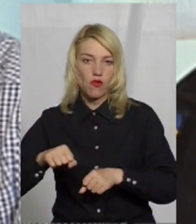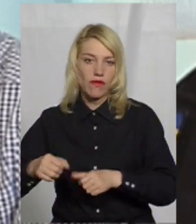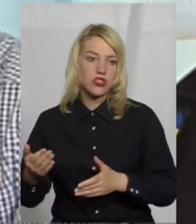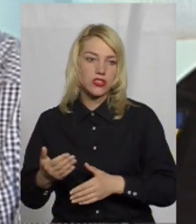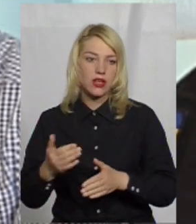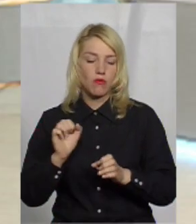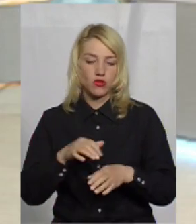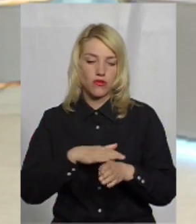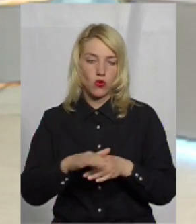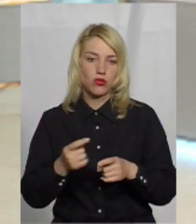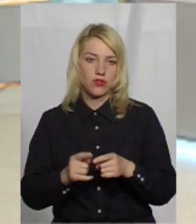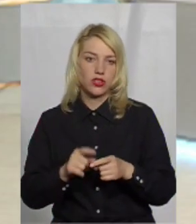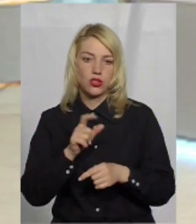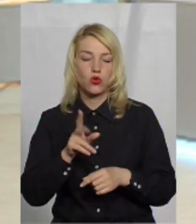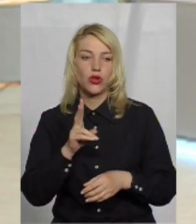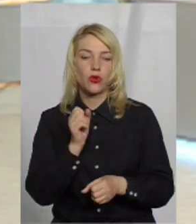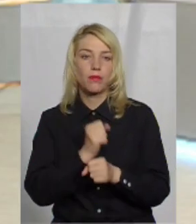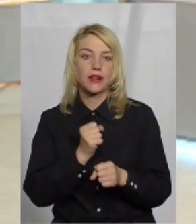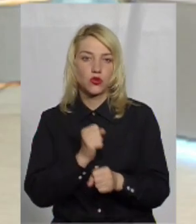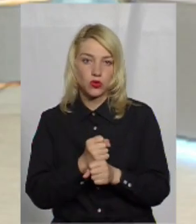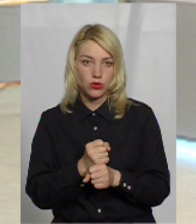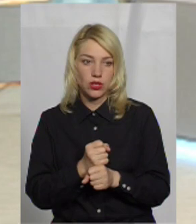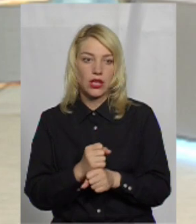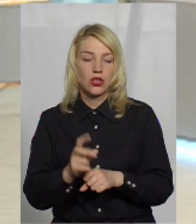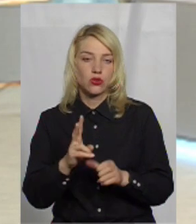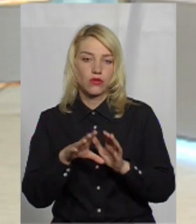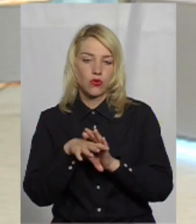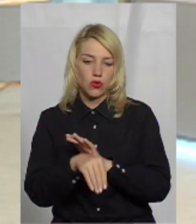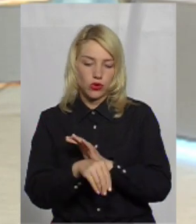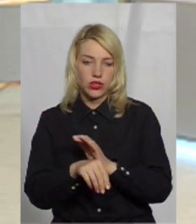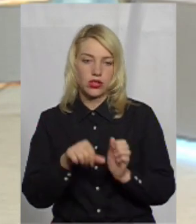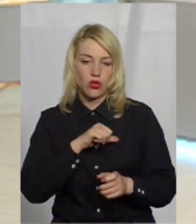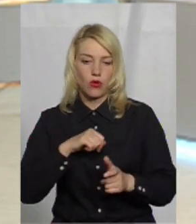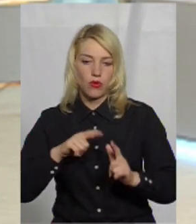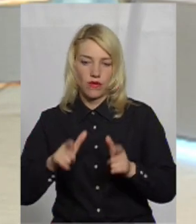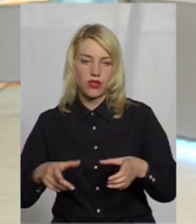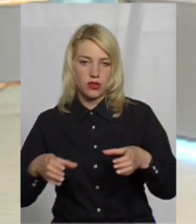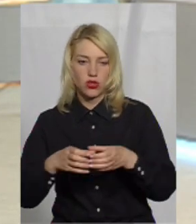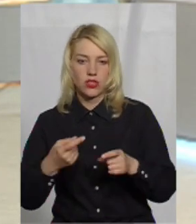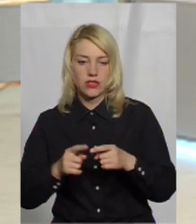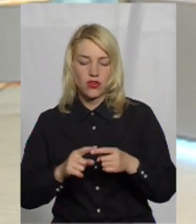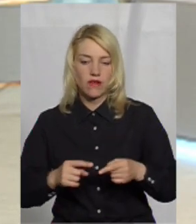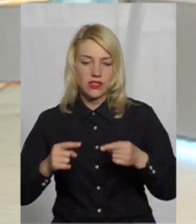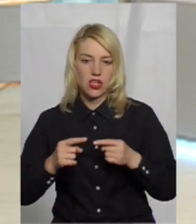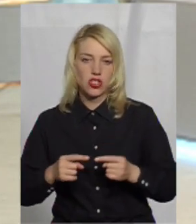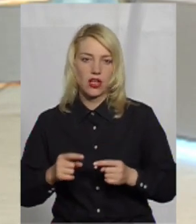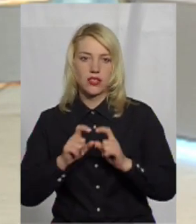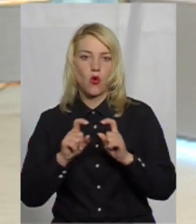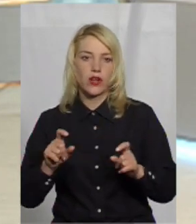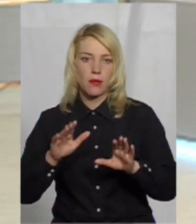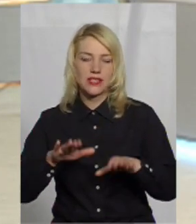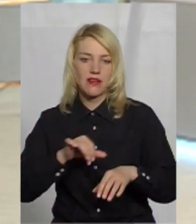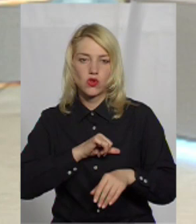можуть виконуватись люди, які працюють чи входять до складу добровільних дружин, вони визначаються органами місцевого самоврядування.